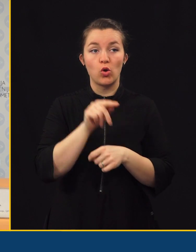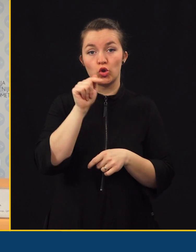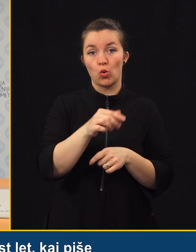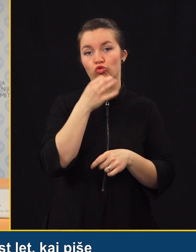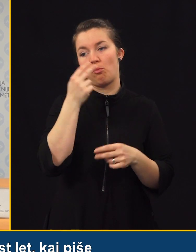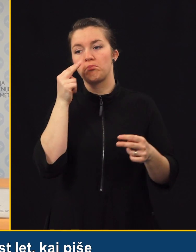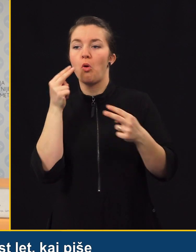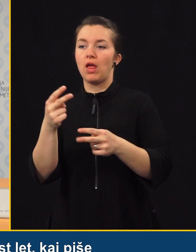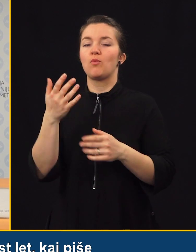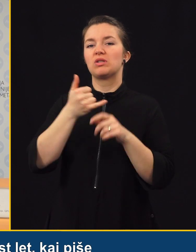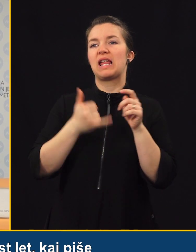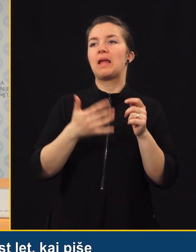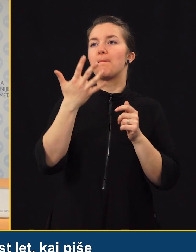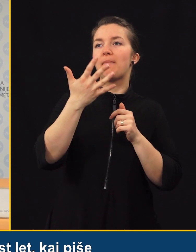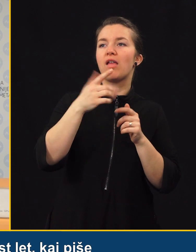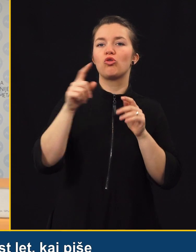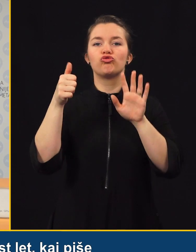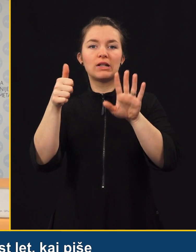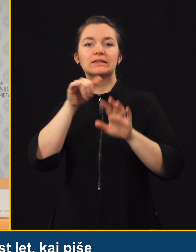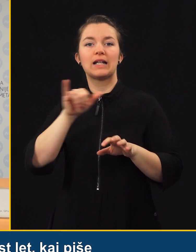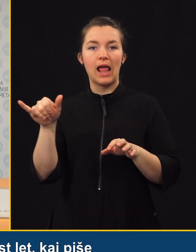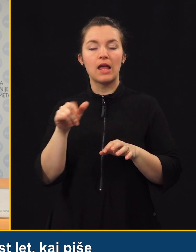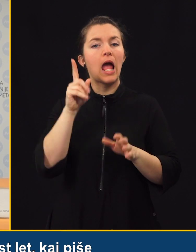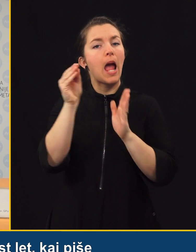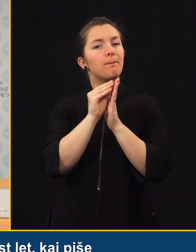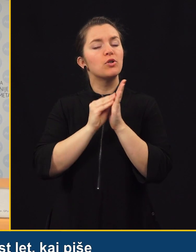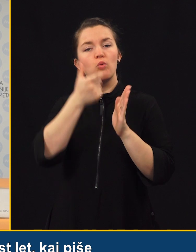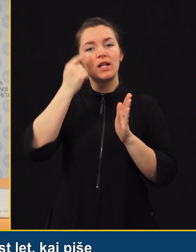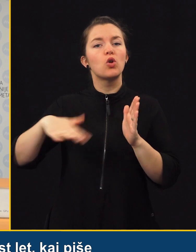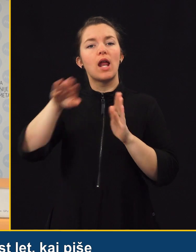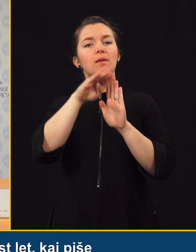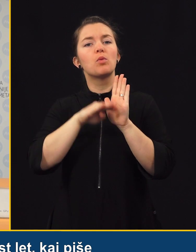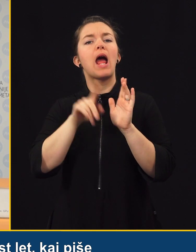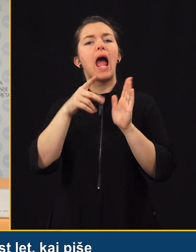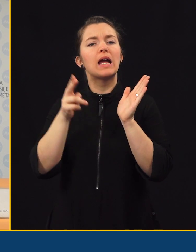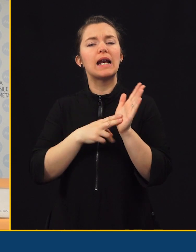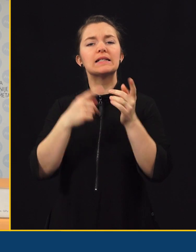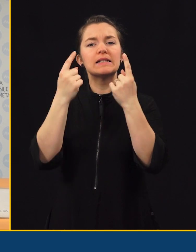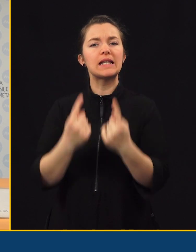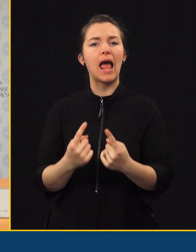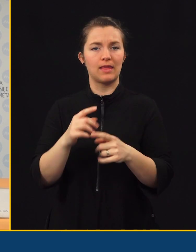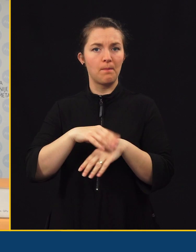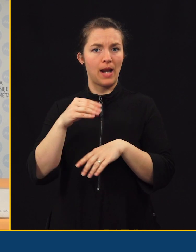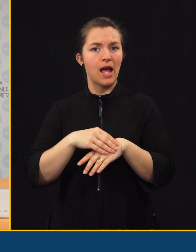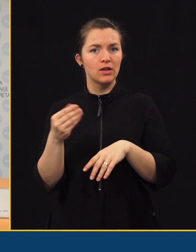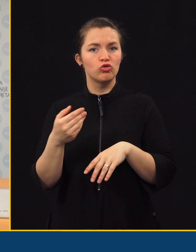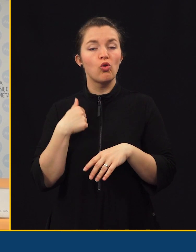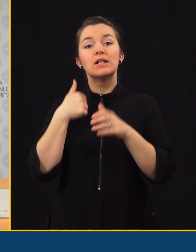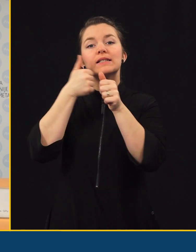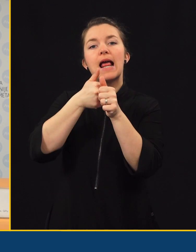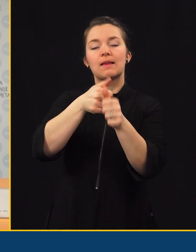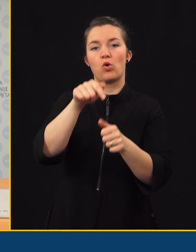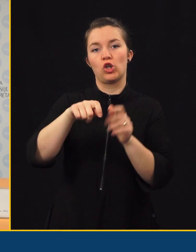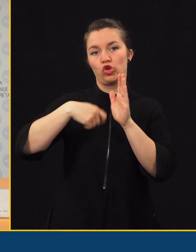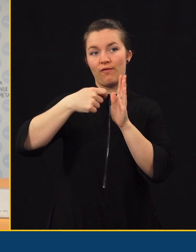to je, če pogledamo zadnjih pet, šest let, kaj piše v nacionalnem programu, kaj je dejansko stanje, praktično sledimo